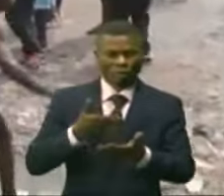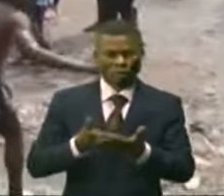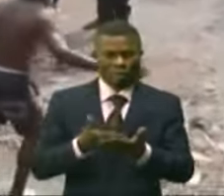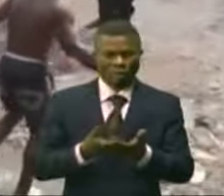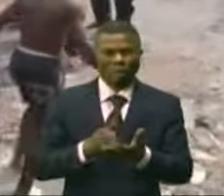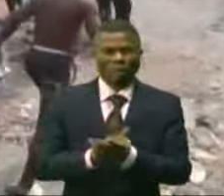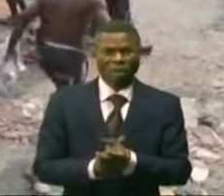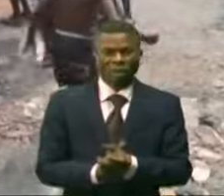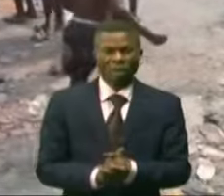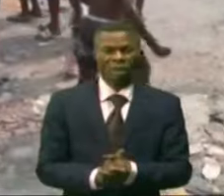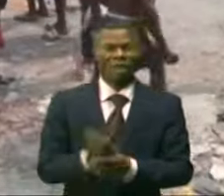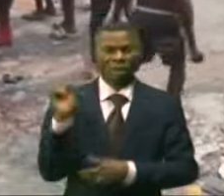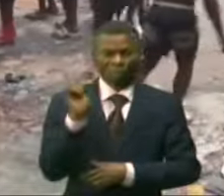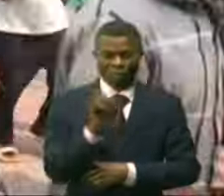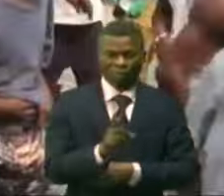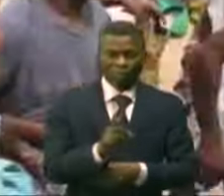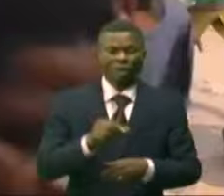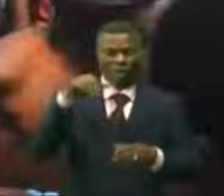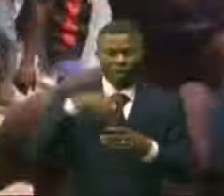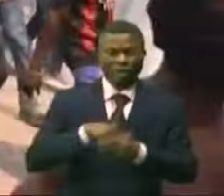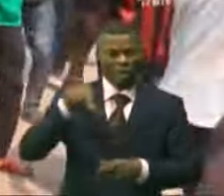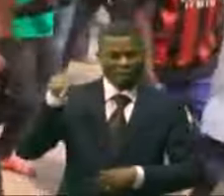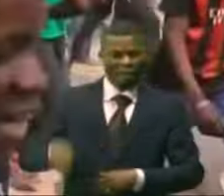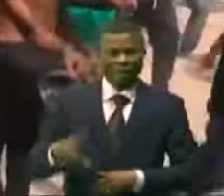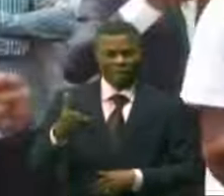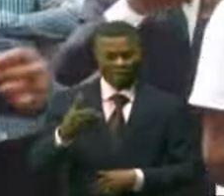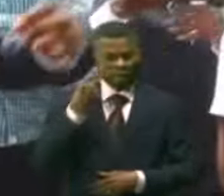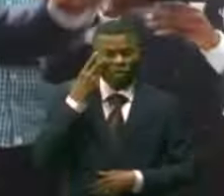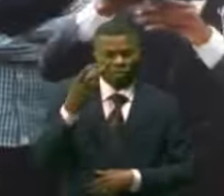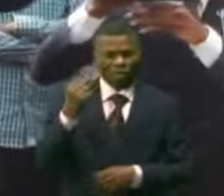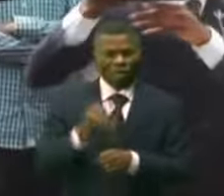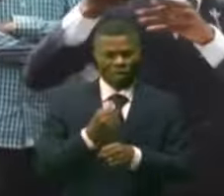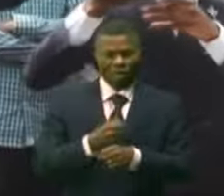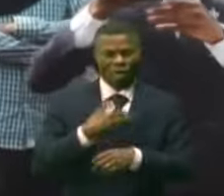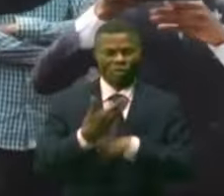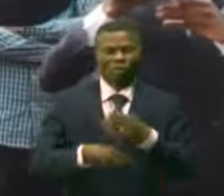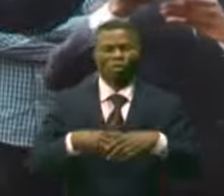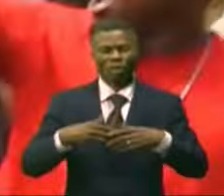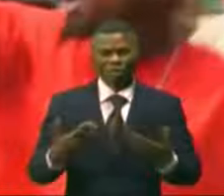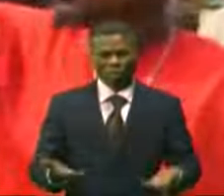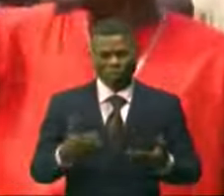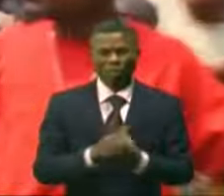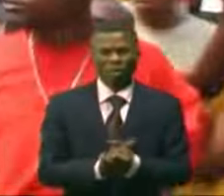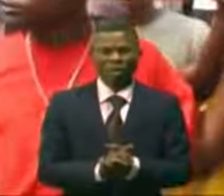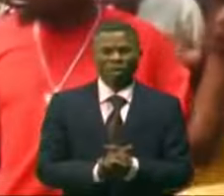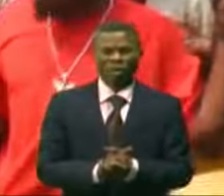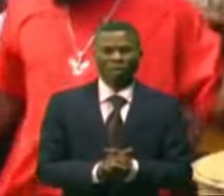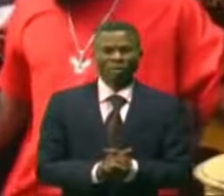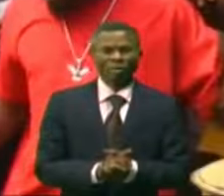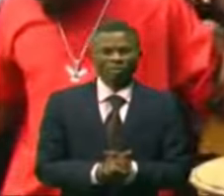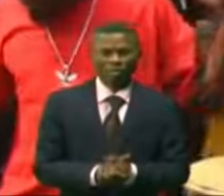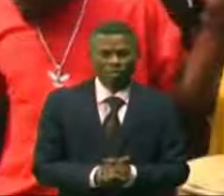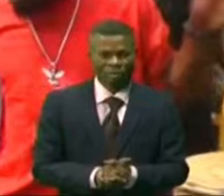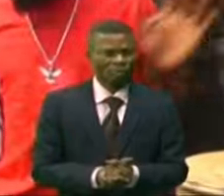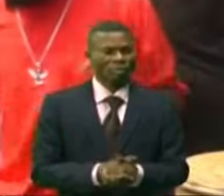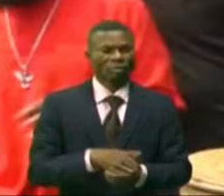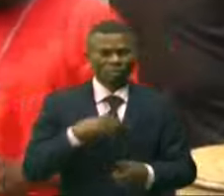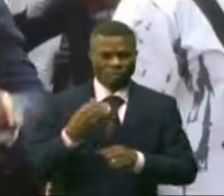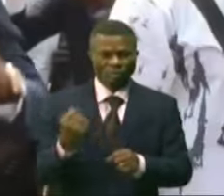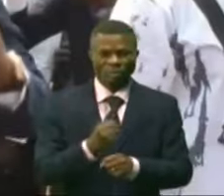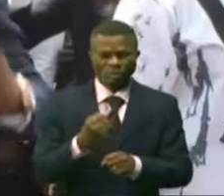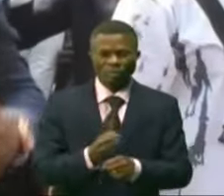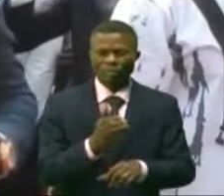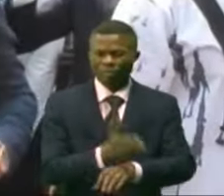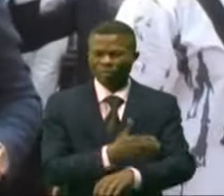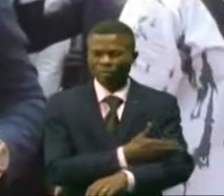Mbemba étaient de nouveau en contact avec la population de ces coins de la capitale. En ce qui concerne la nature des travaux, un pont